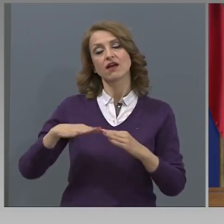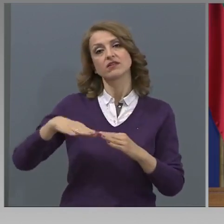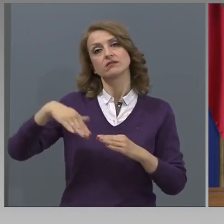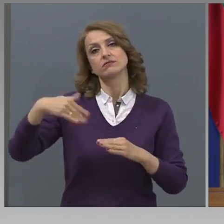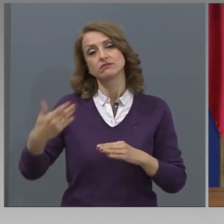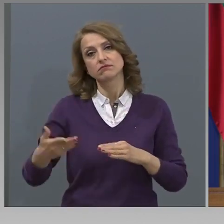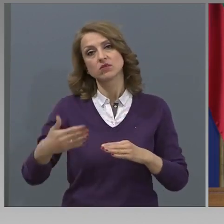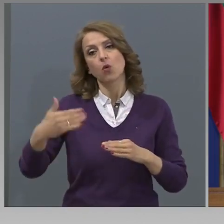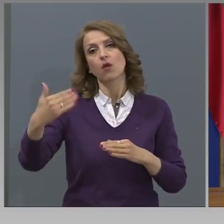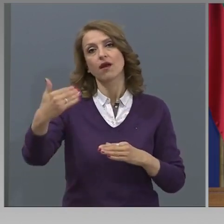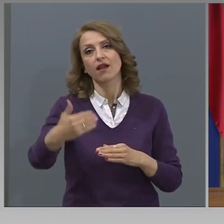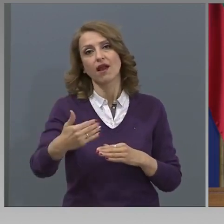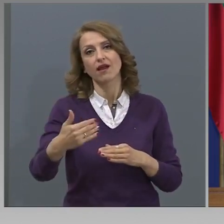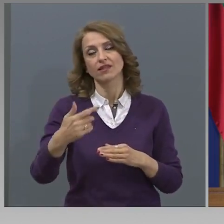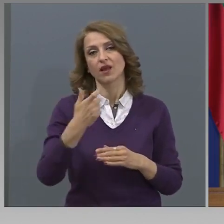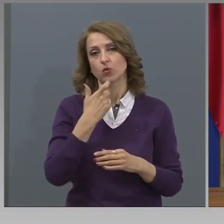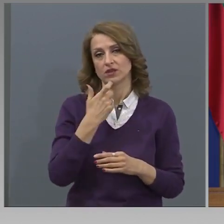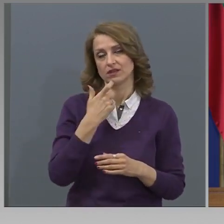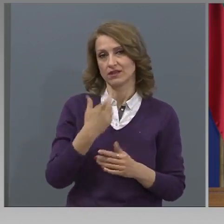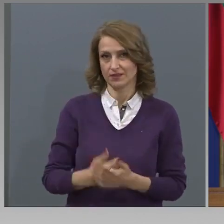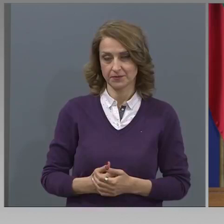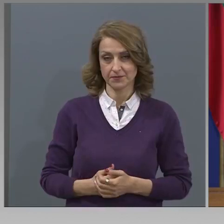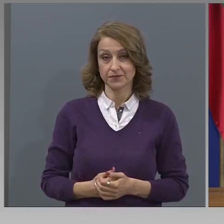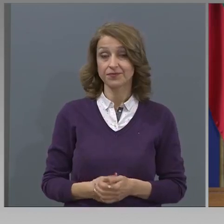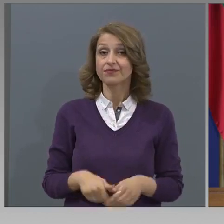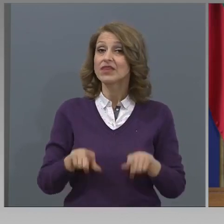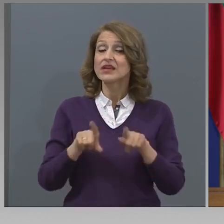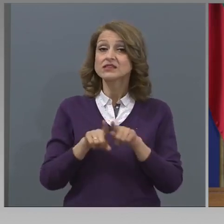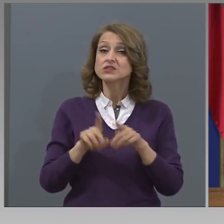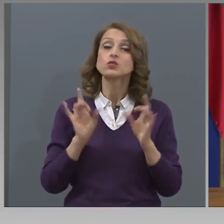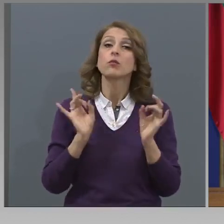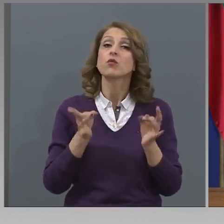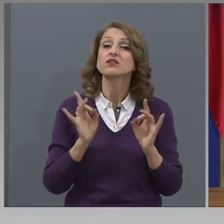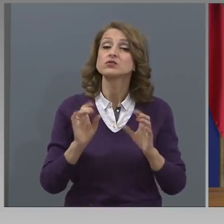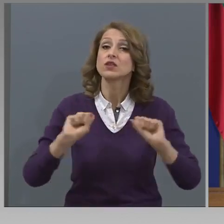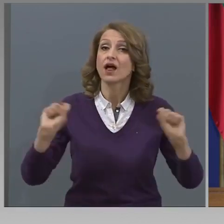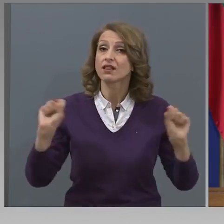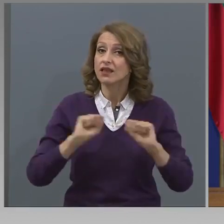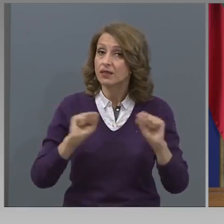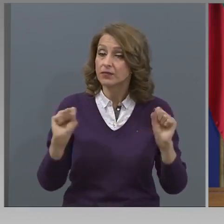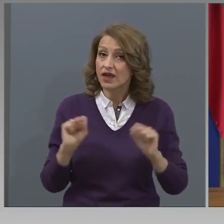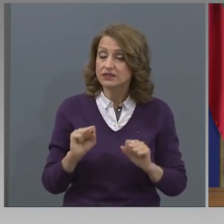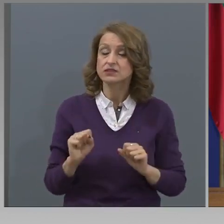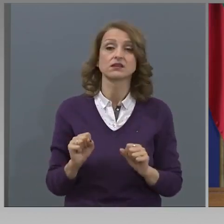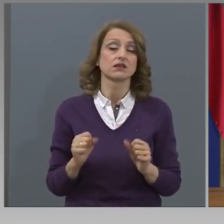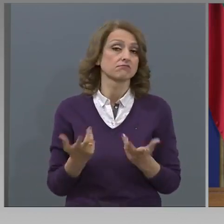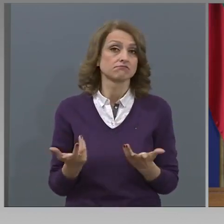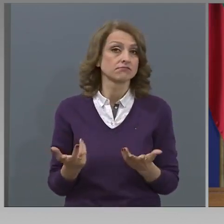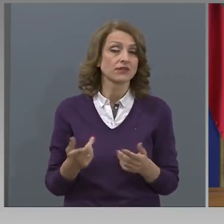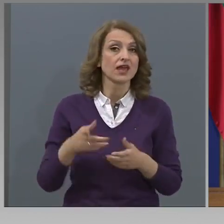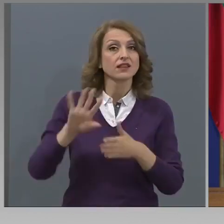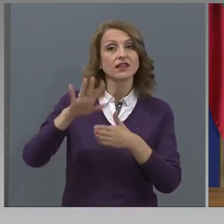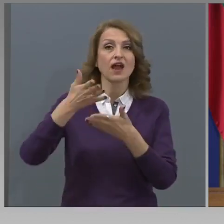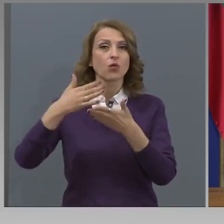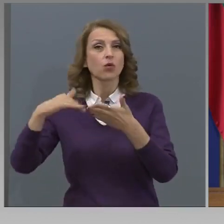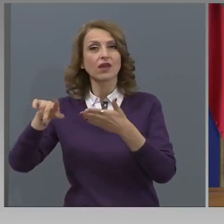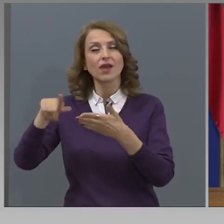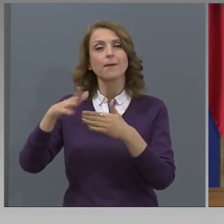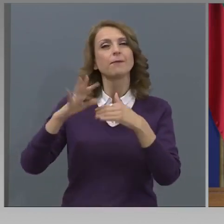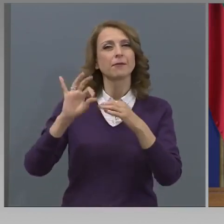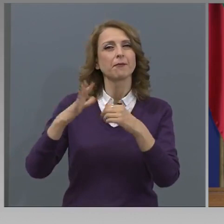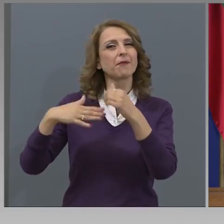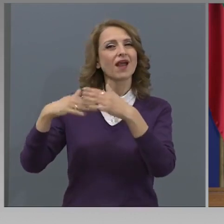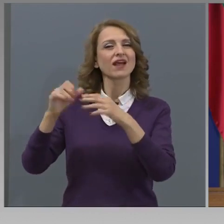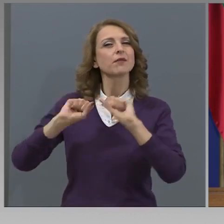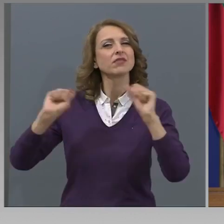годината. Същото е с професионалните гимназии. част от практическото